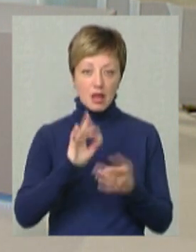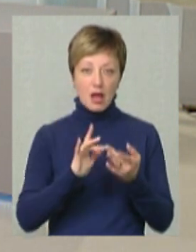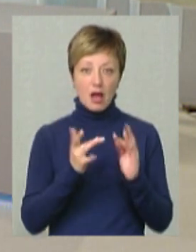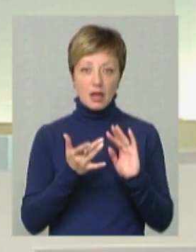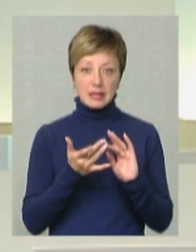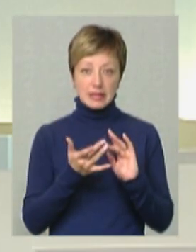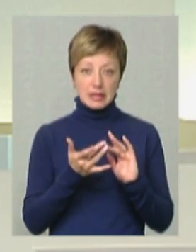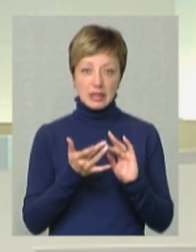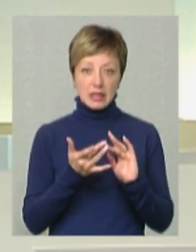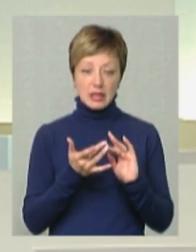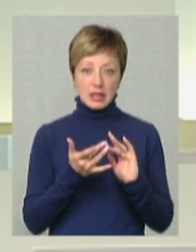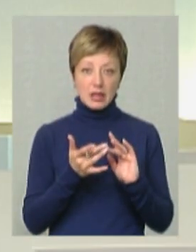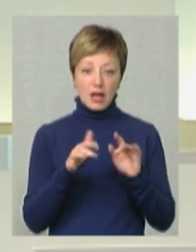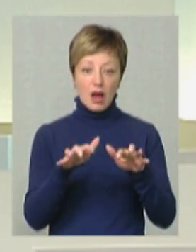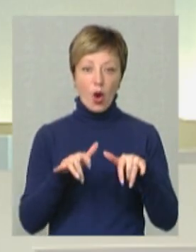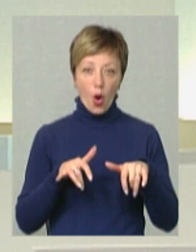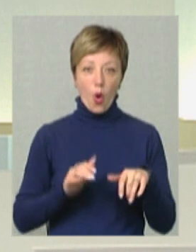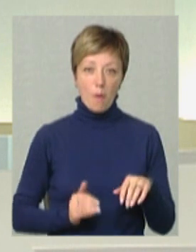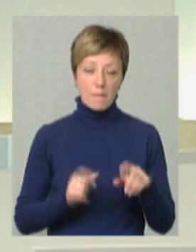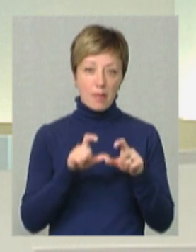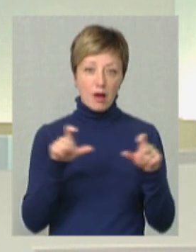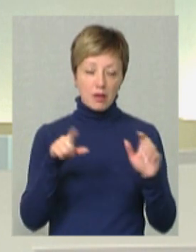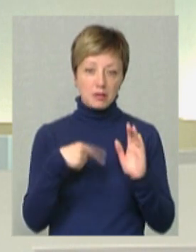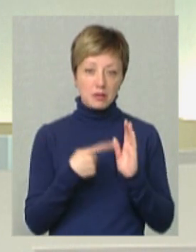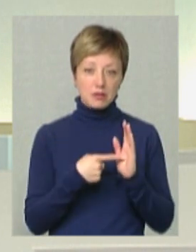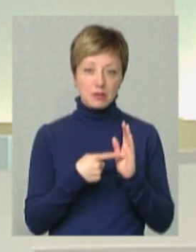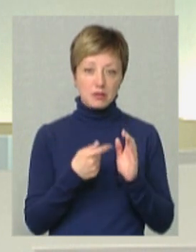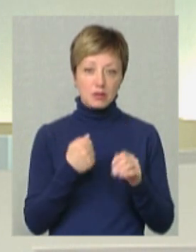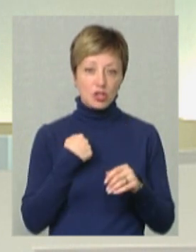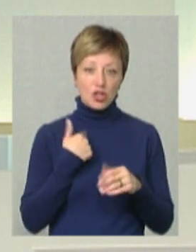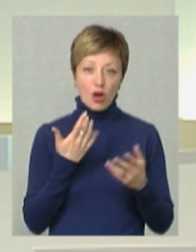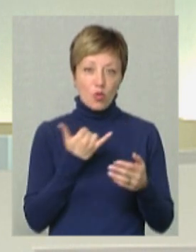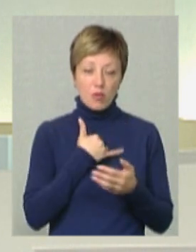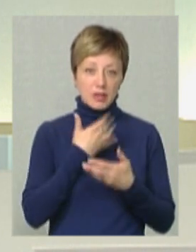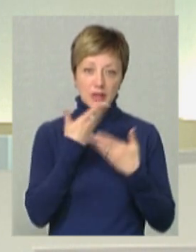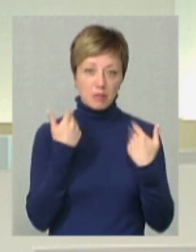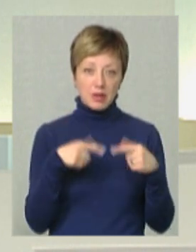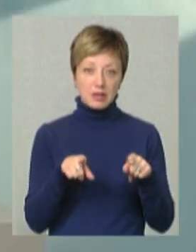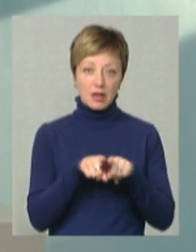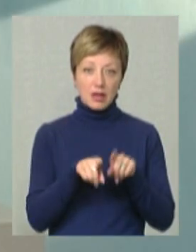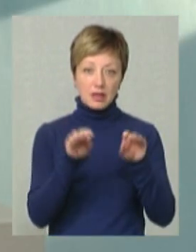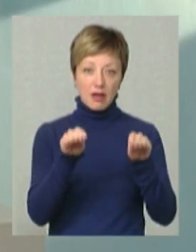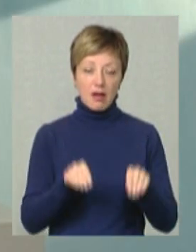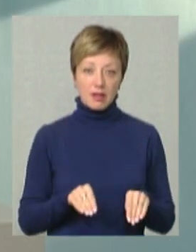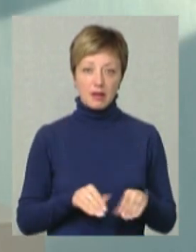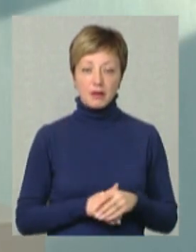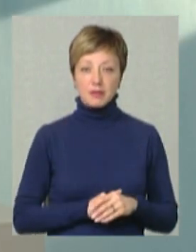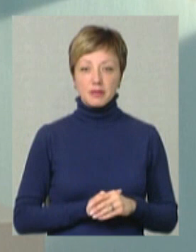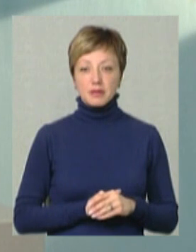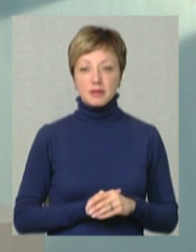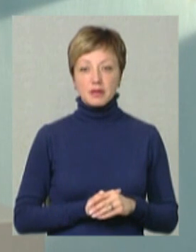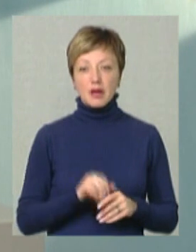-компанії? На жаль, у мене немає цих даних,